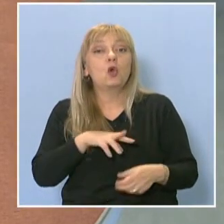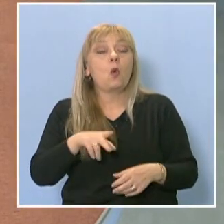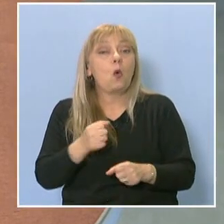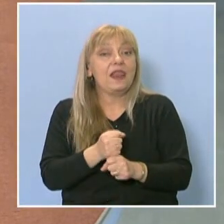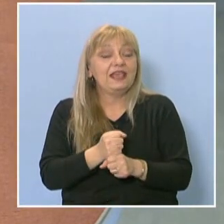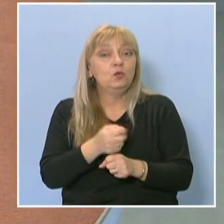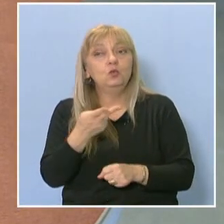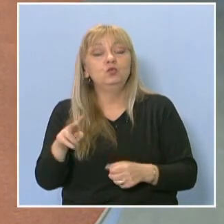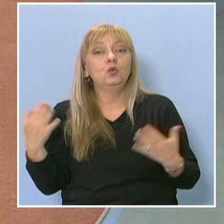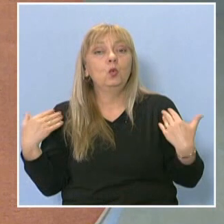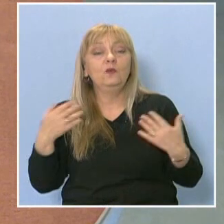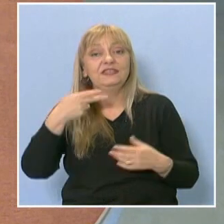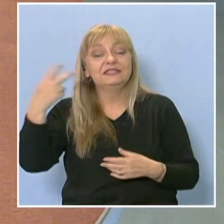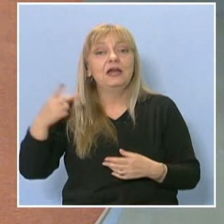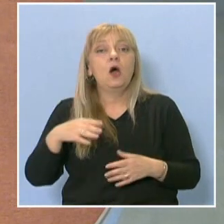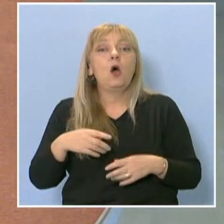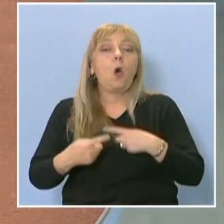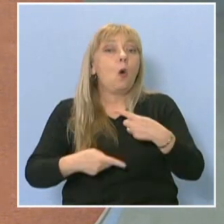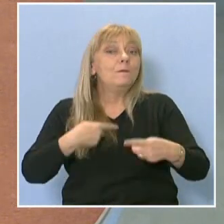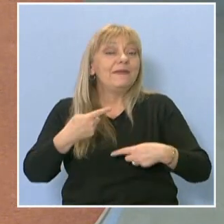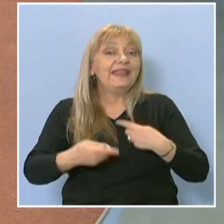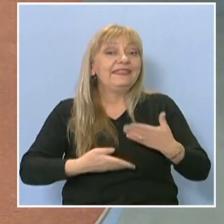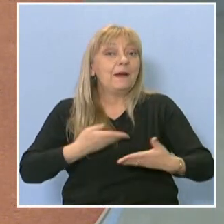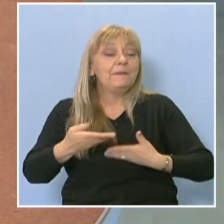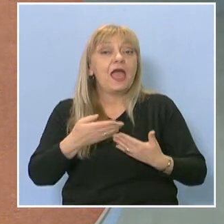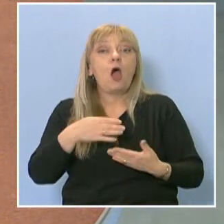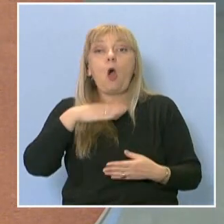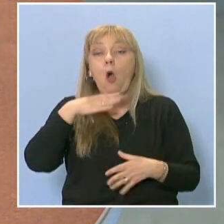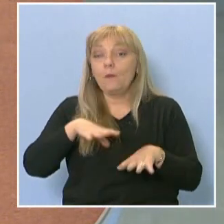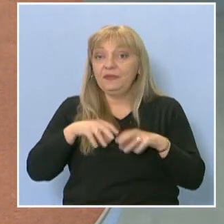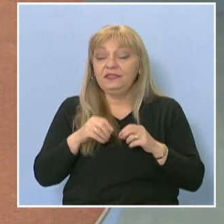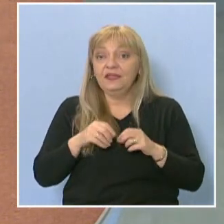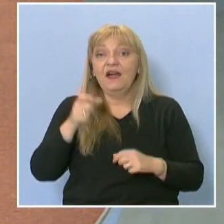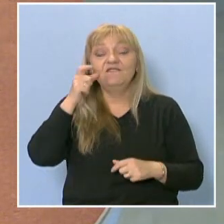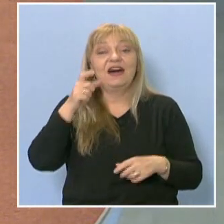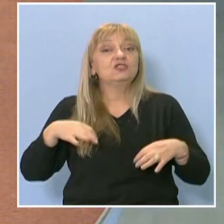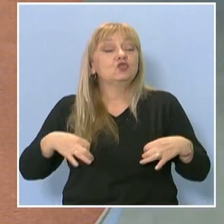университети. Обменяме опит. И във Вахненски свободен университет